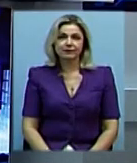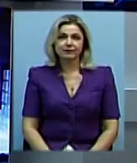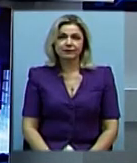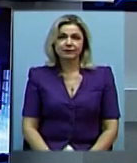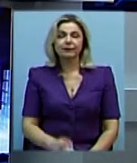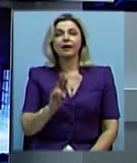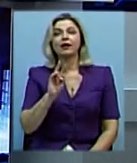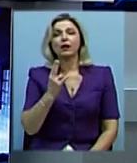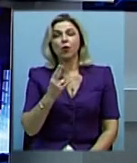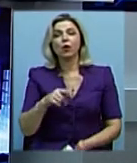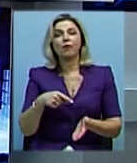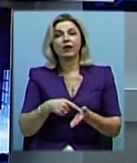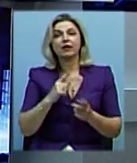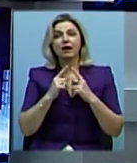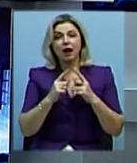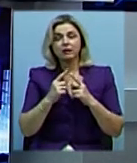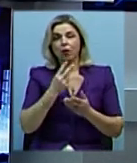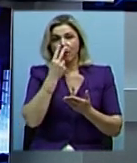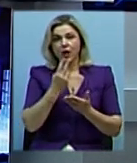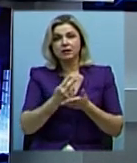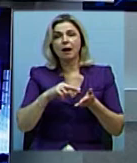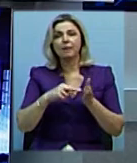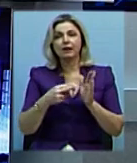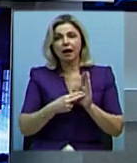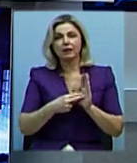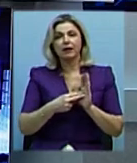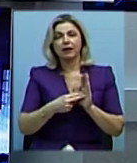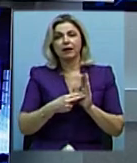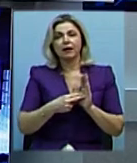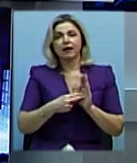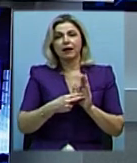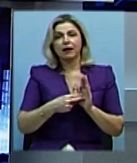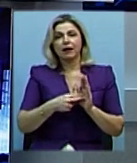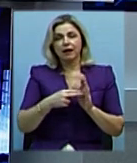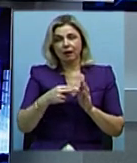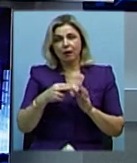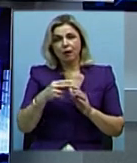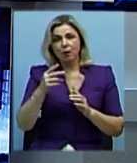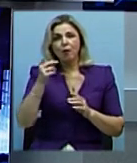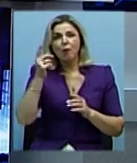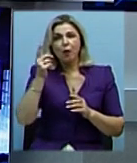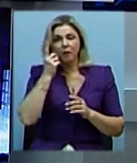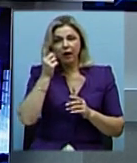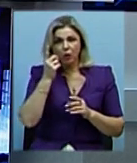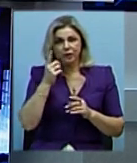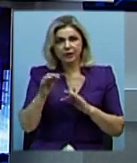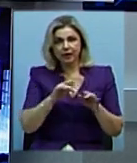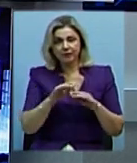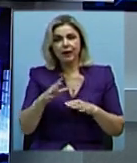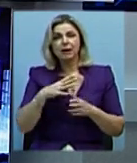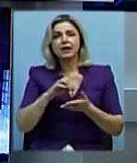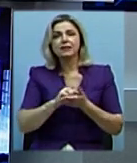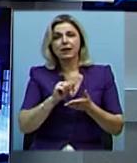У Миколаївській міській раді презентували план «Сталої міської мобільності». Дослідженням та аналізом займалась компанія